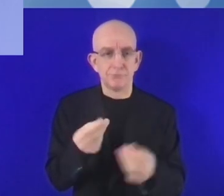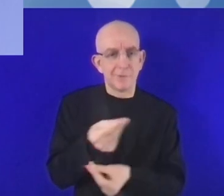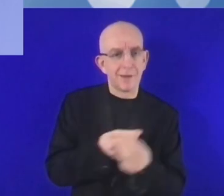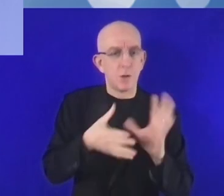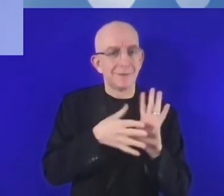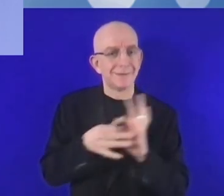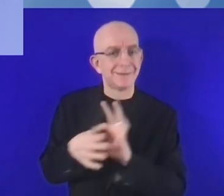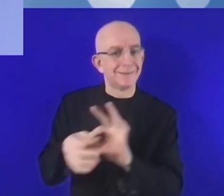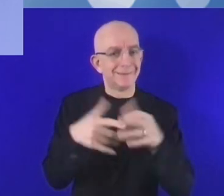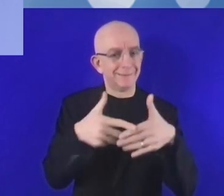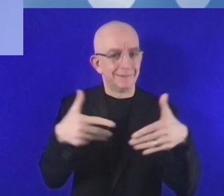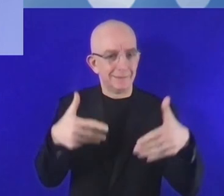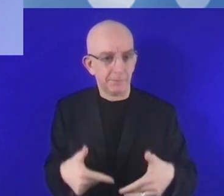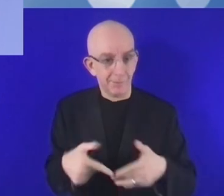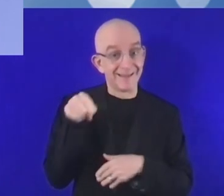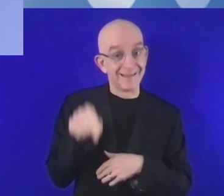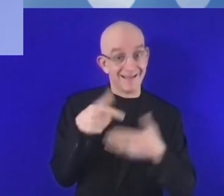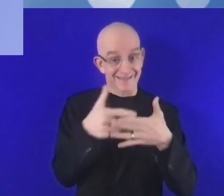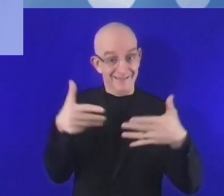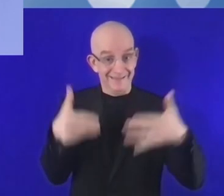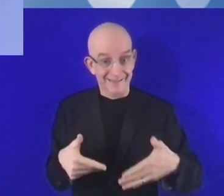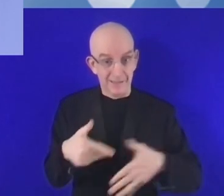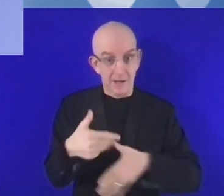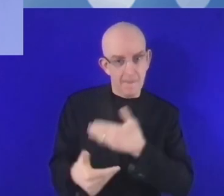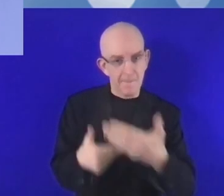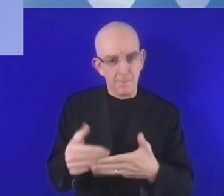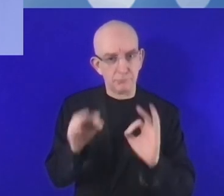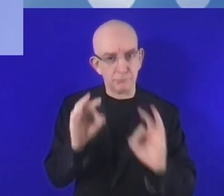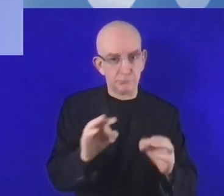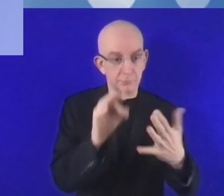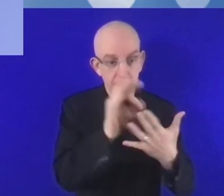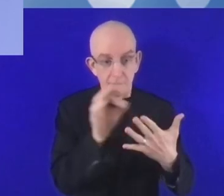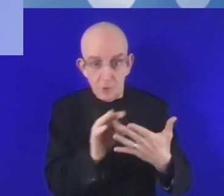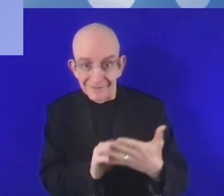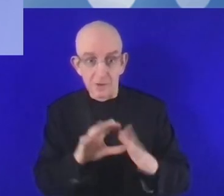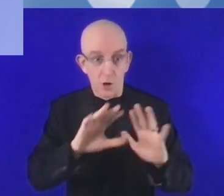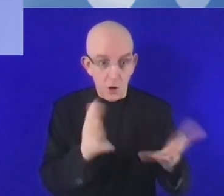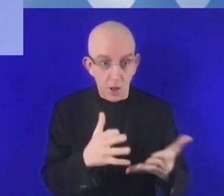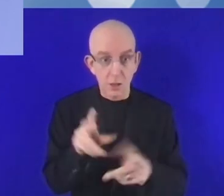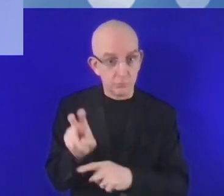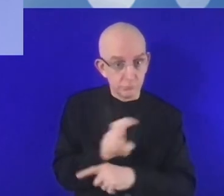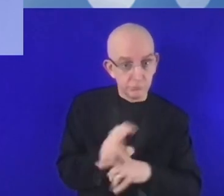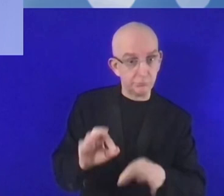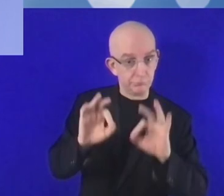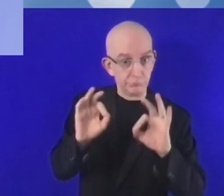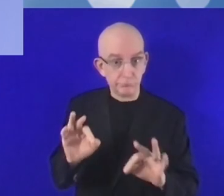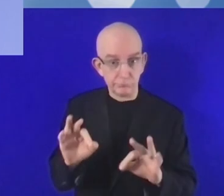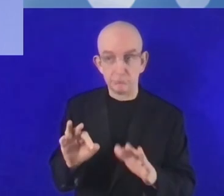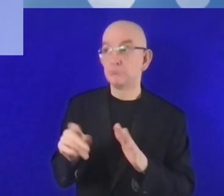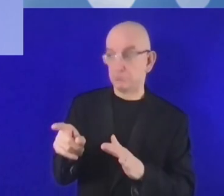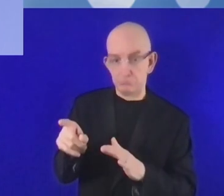القانونية، فيتوجب علينا إيجاد